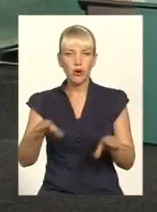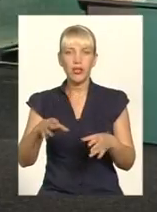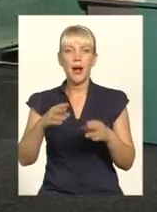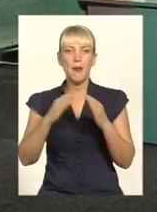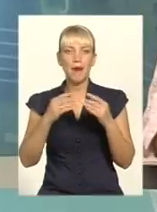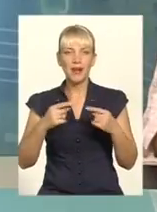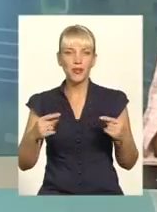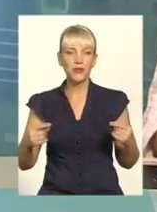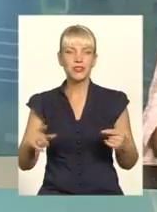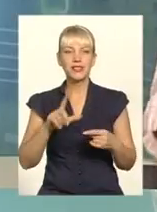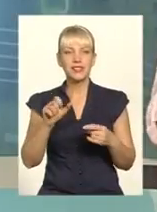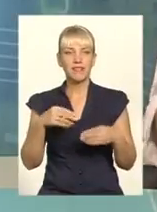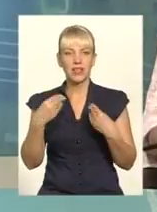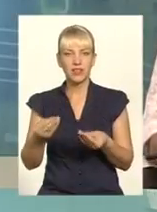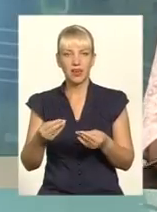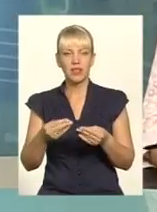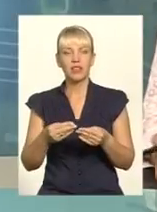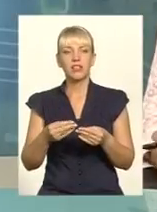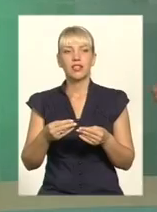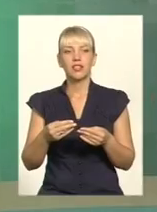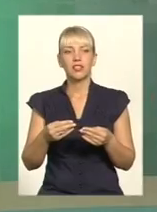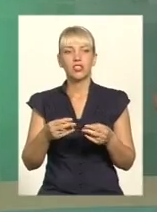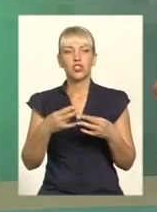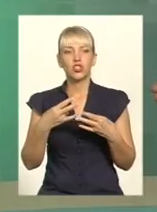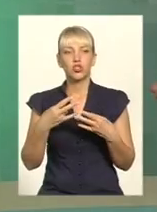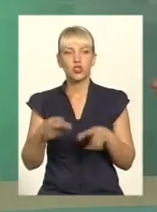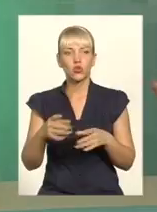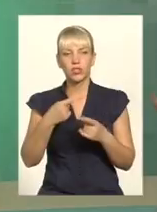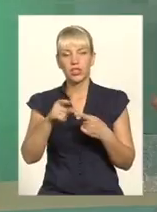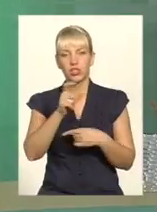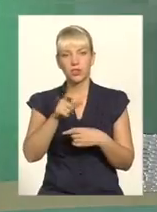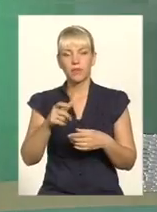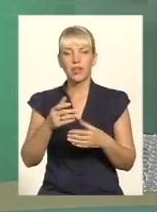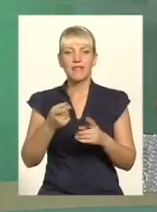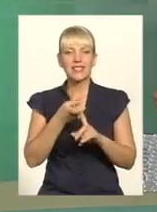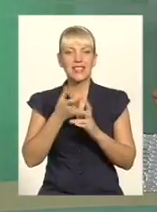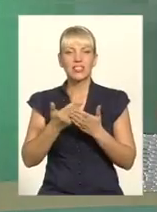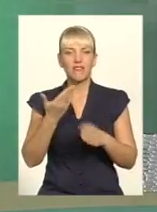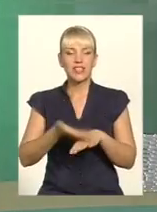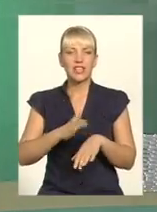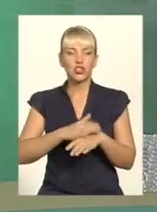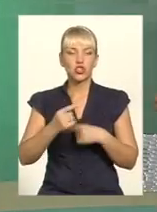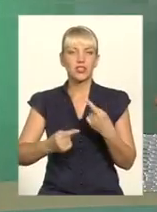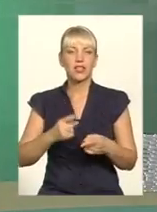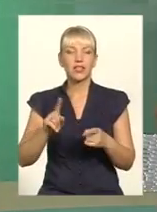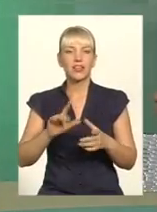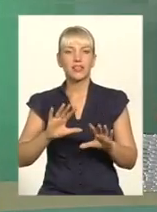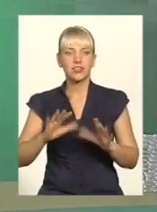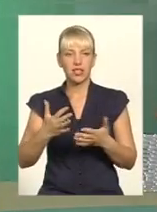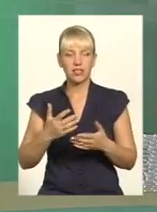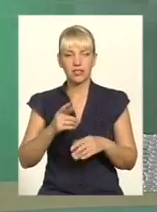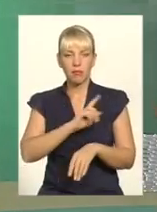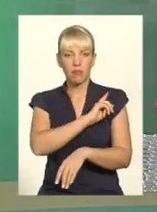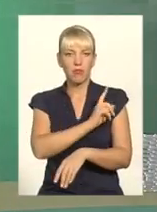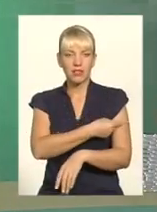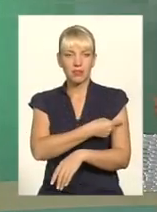завданням шкоди іншим? В залежності від тяжкості і наслідки, які настали при масових заходах, максимальна відповідальність